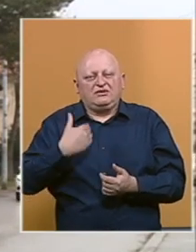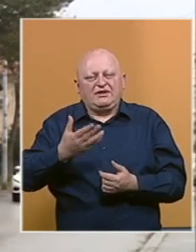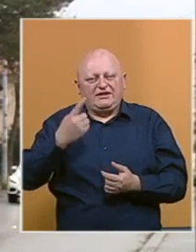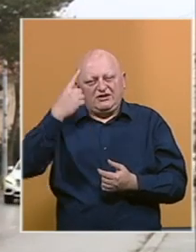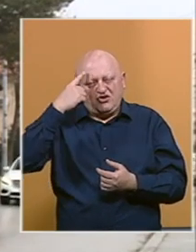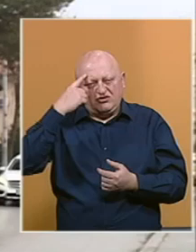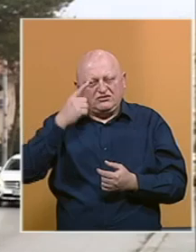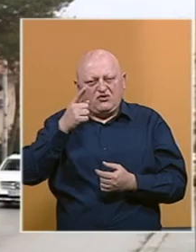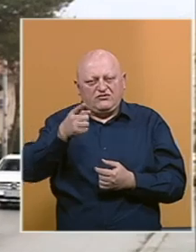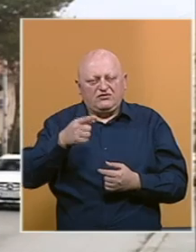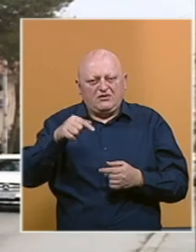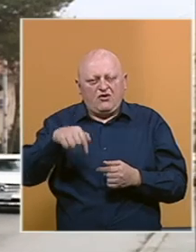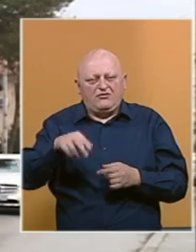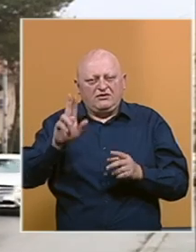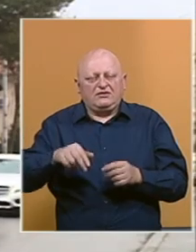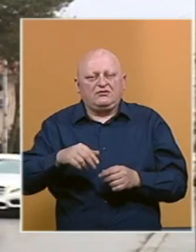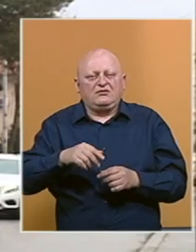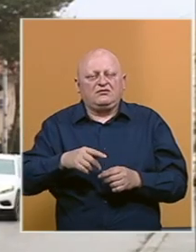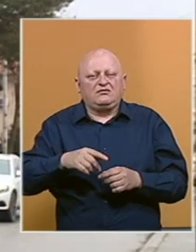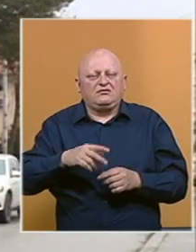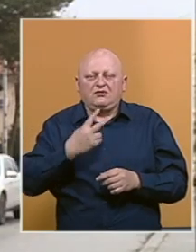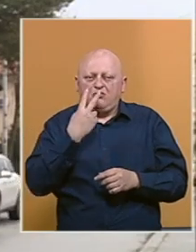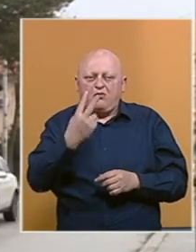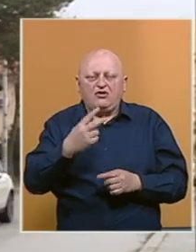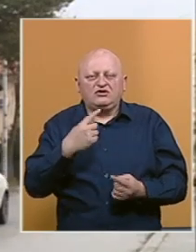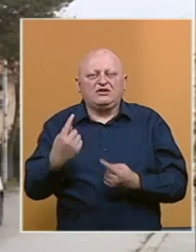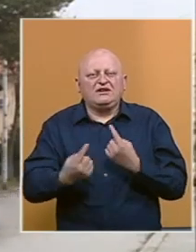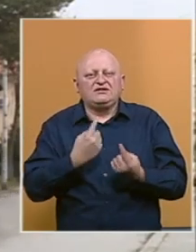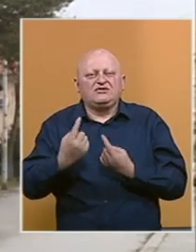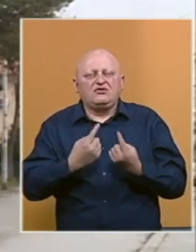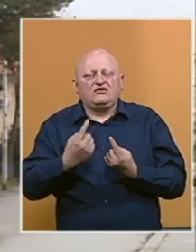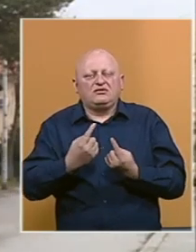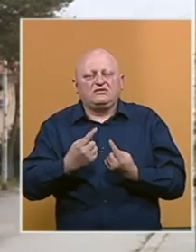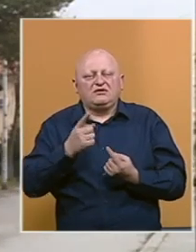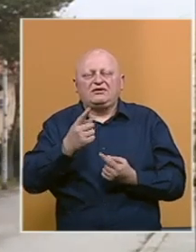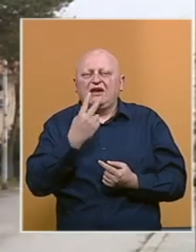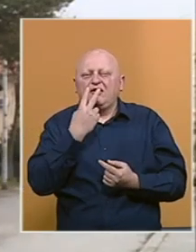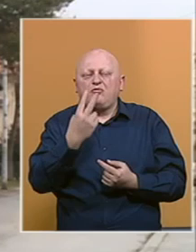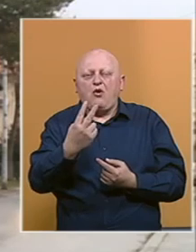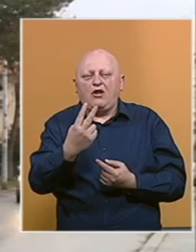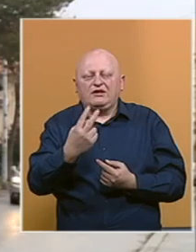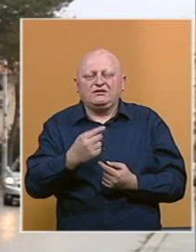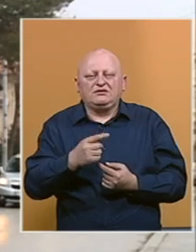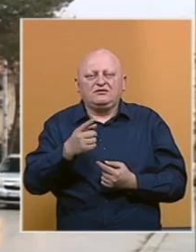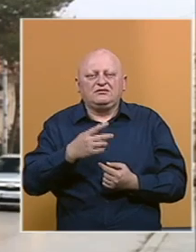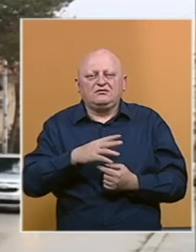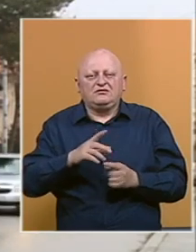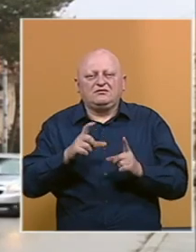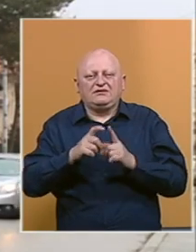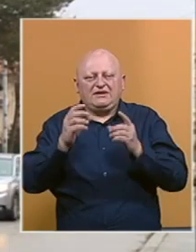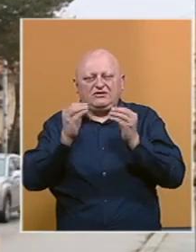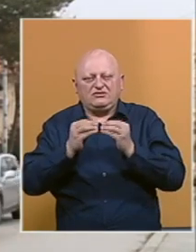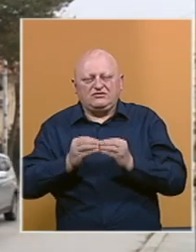do znanja da ona ovdje ima određeni pogled na situaciju. A taj pogled je da se dejtonski